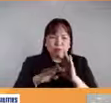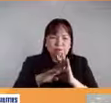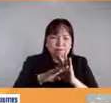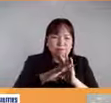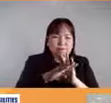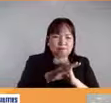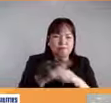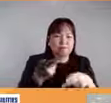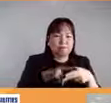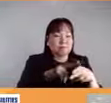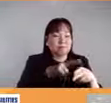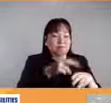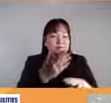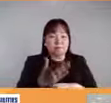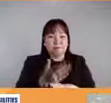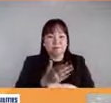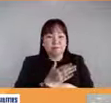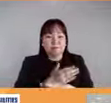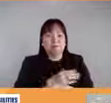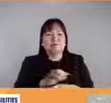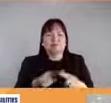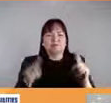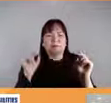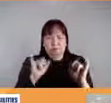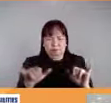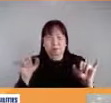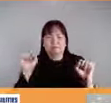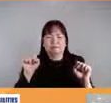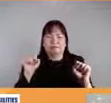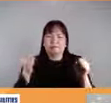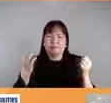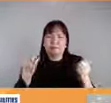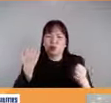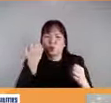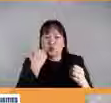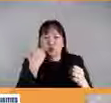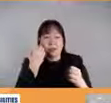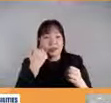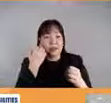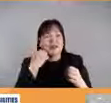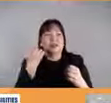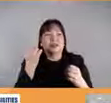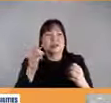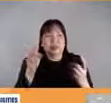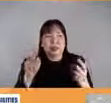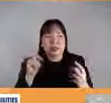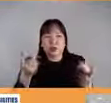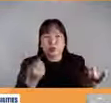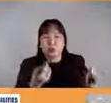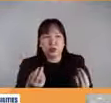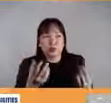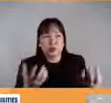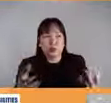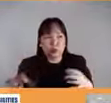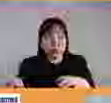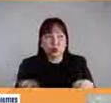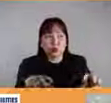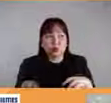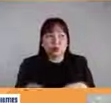although marami man dapat gawin lalo na ang gusto namin ay